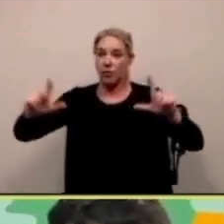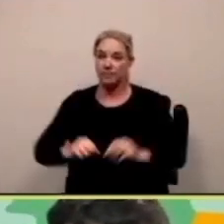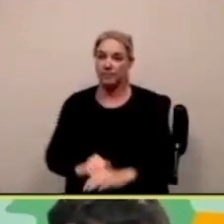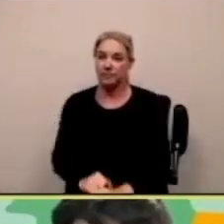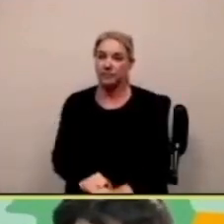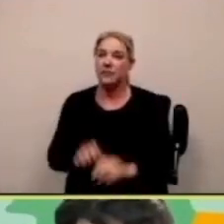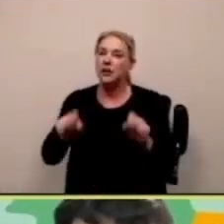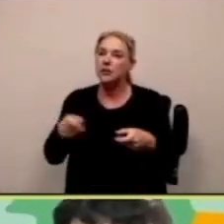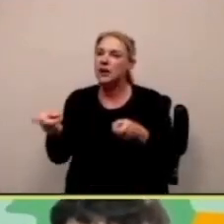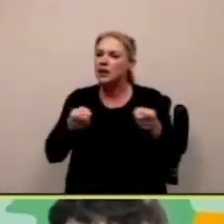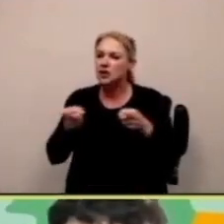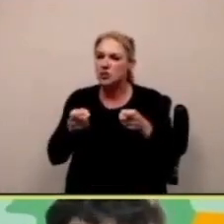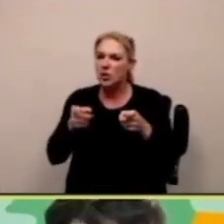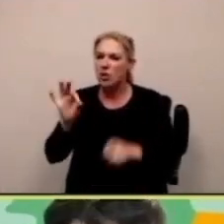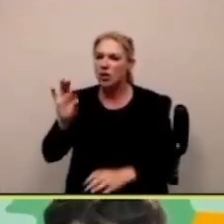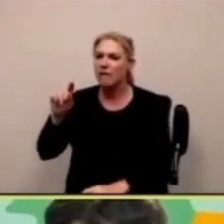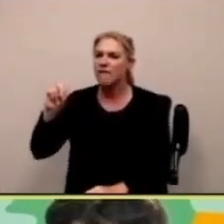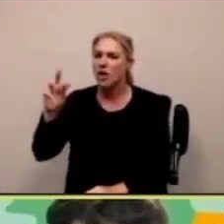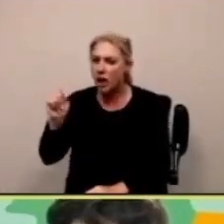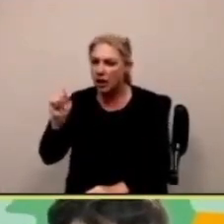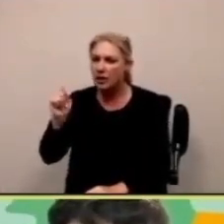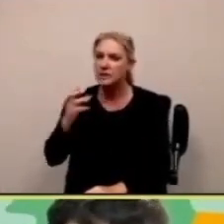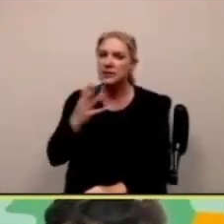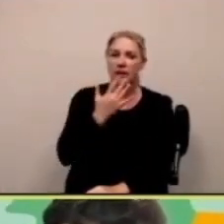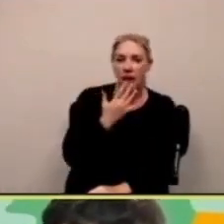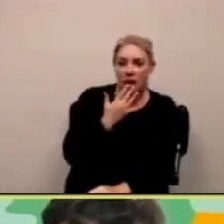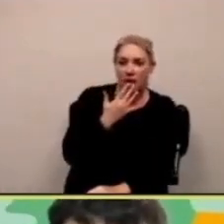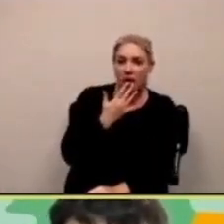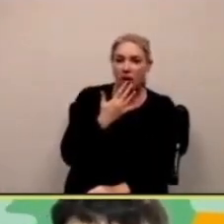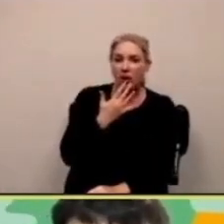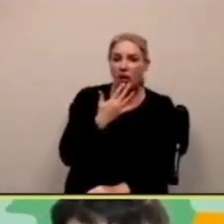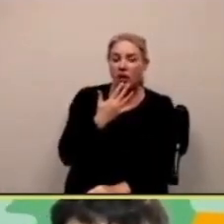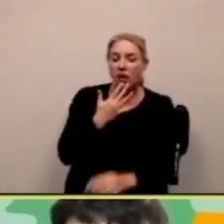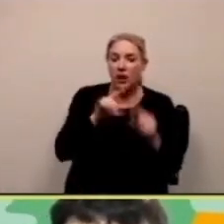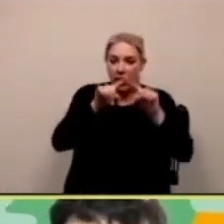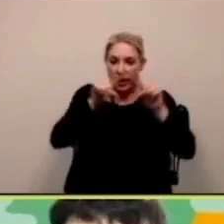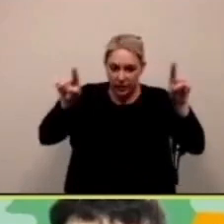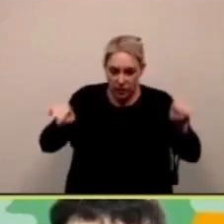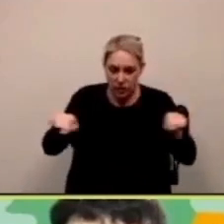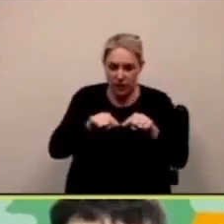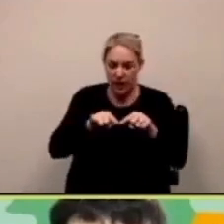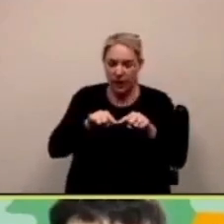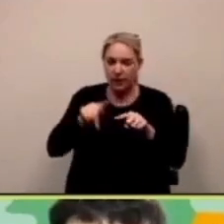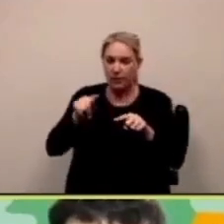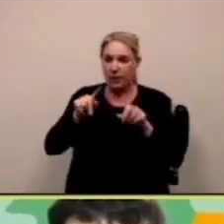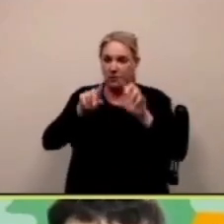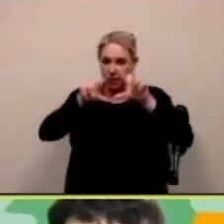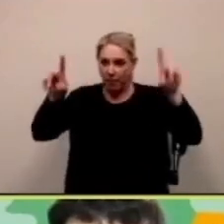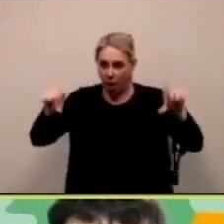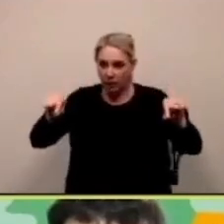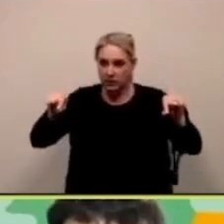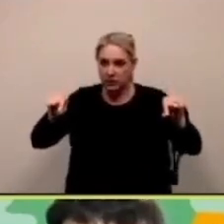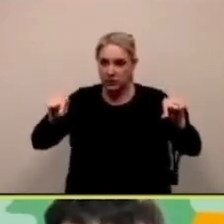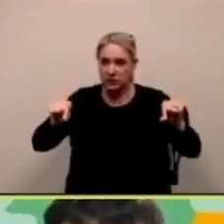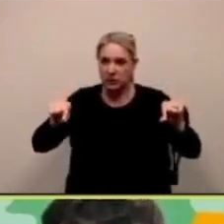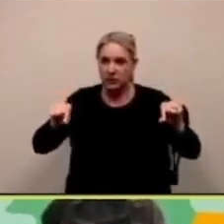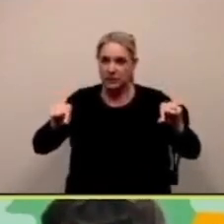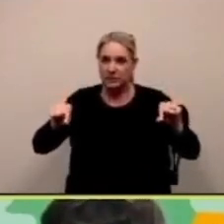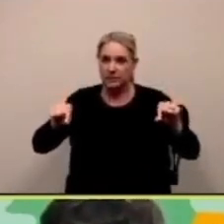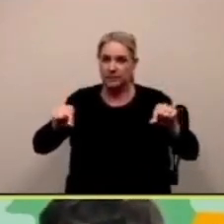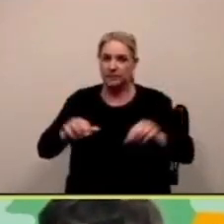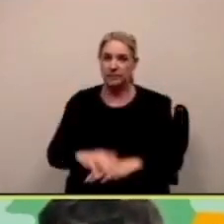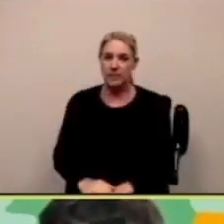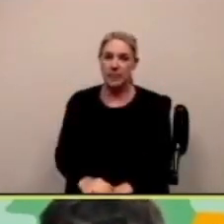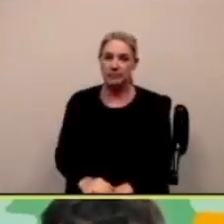e l'effetto di zoom che lo fa vedere piccolo e poi più grande e poi possiamo cambiare